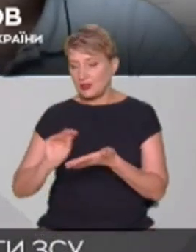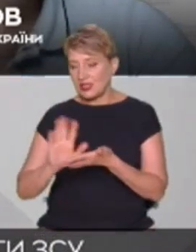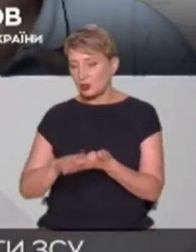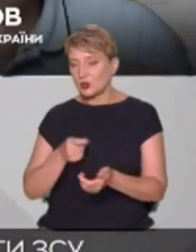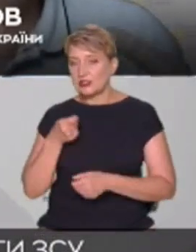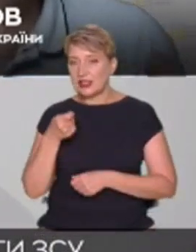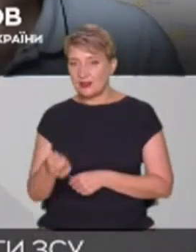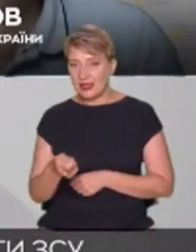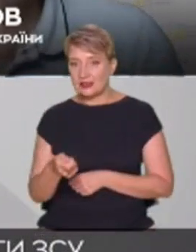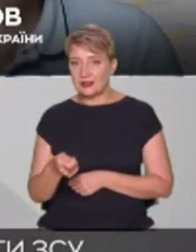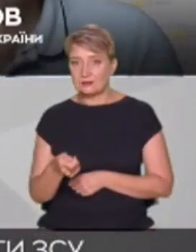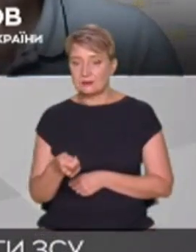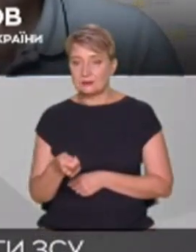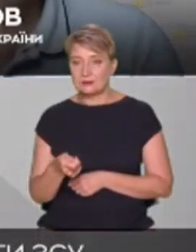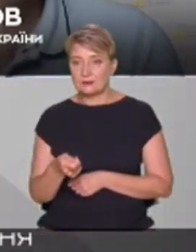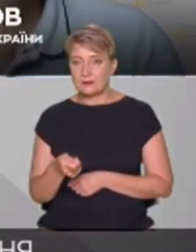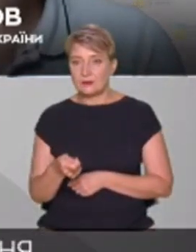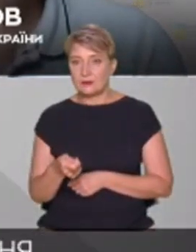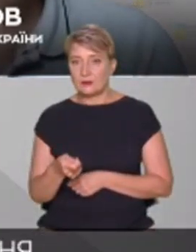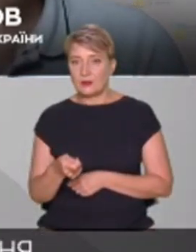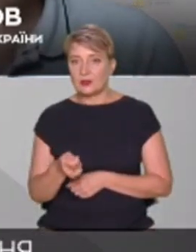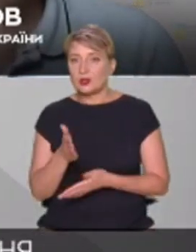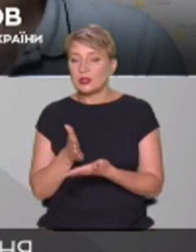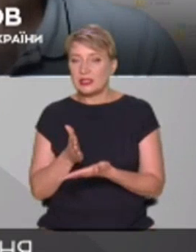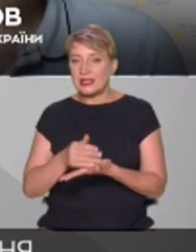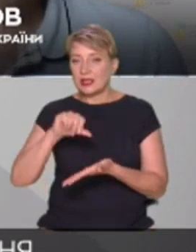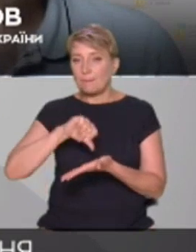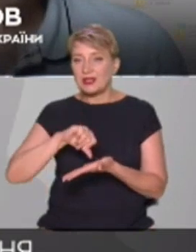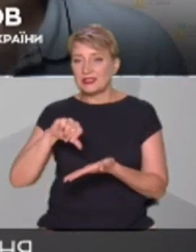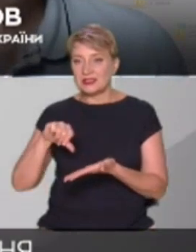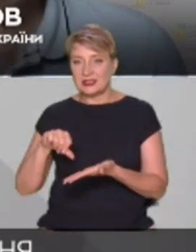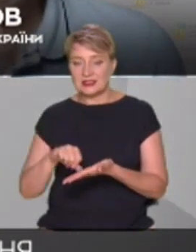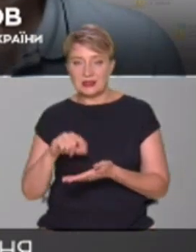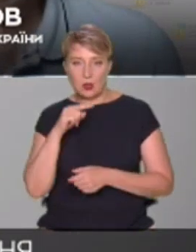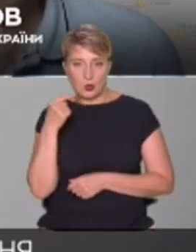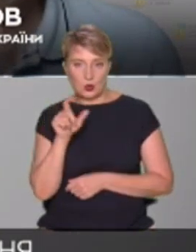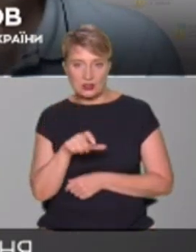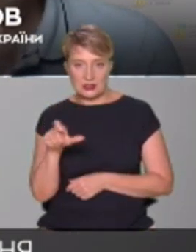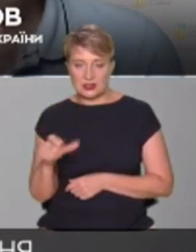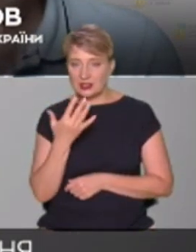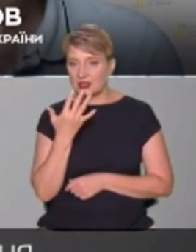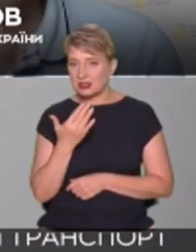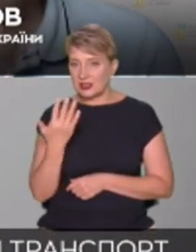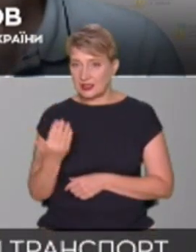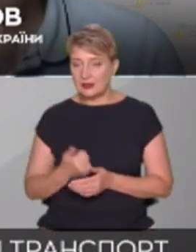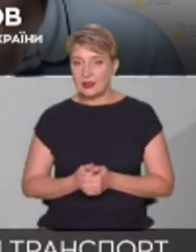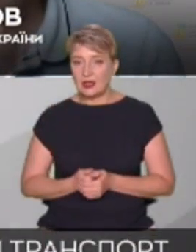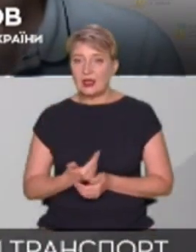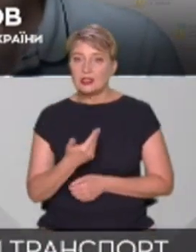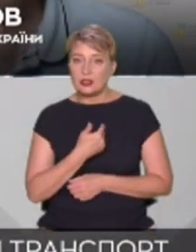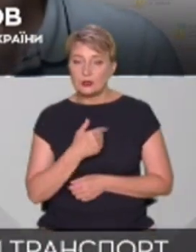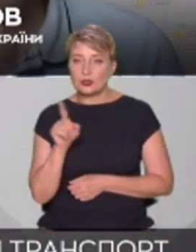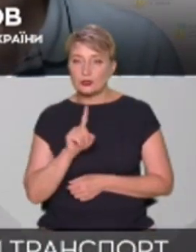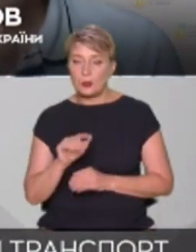вказати, що оскільки вони є представниками етнічних росіян, національної меншини, вони хочуть, щоб їхня